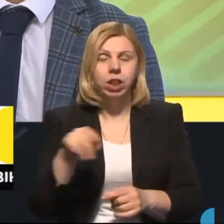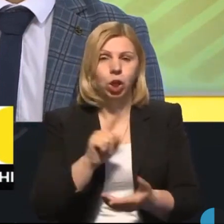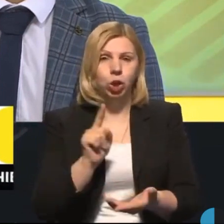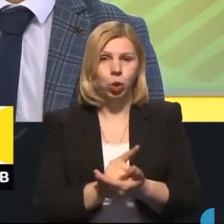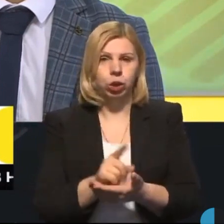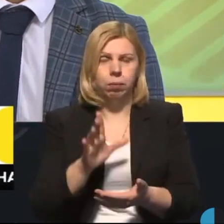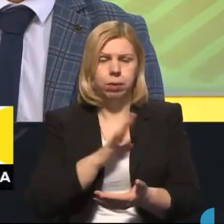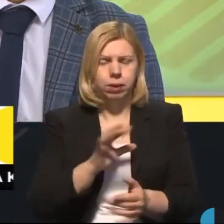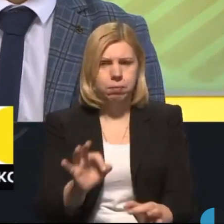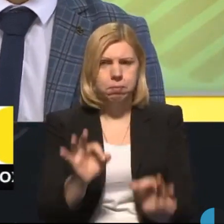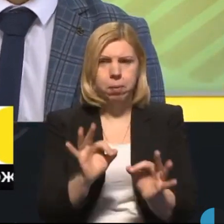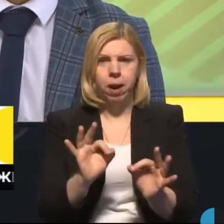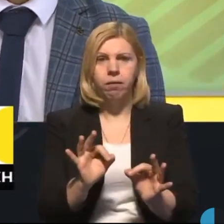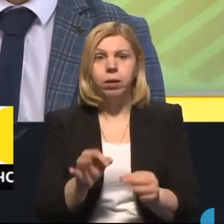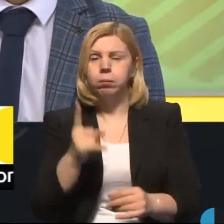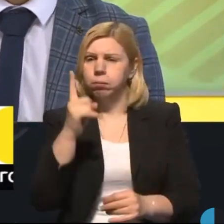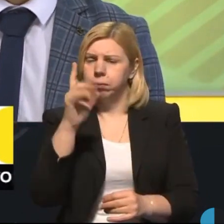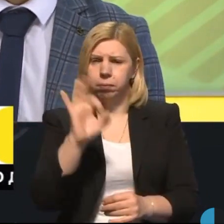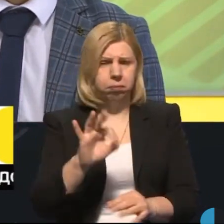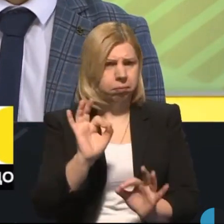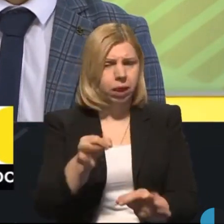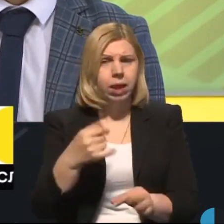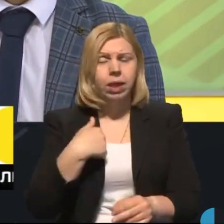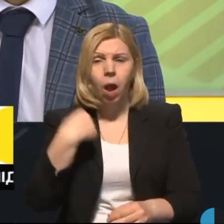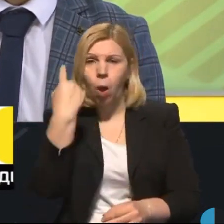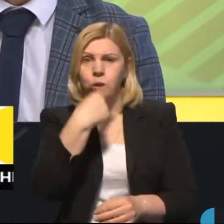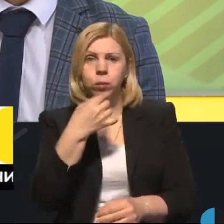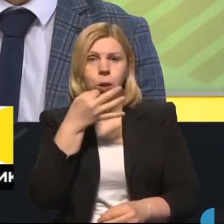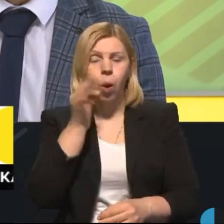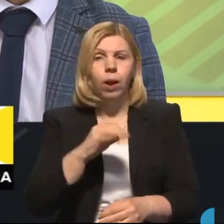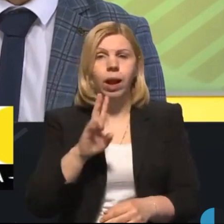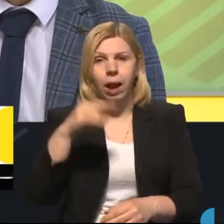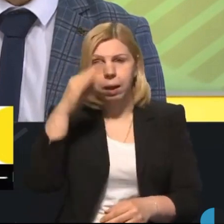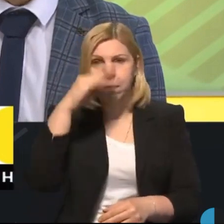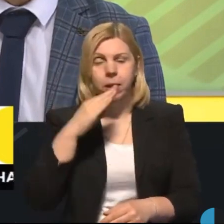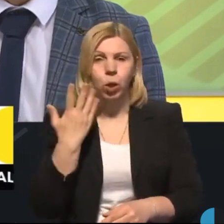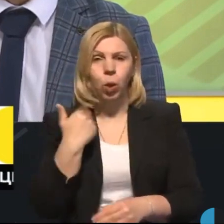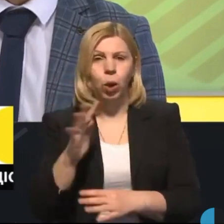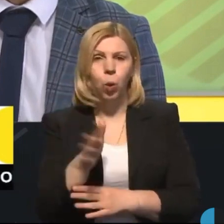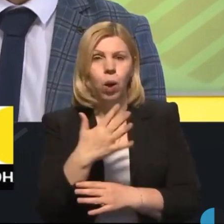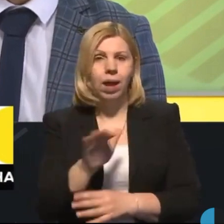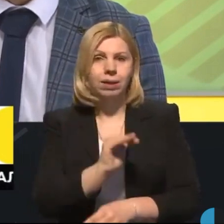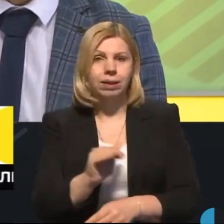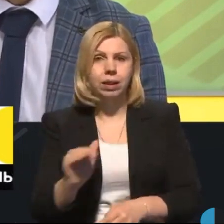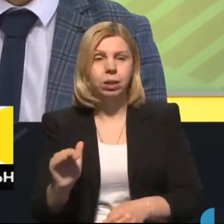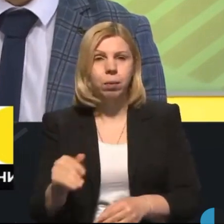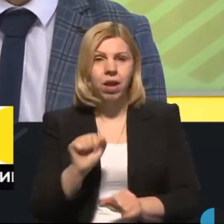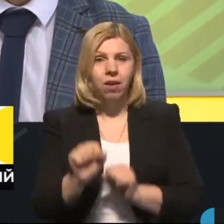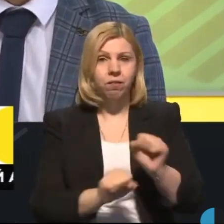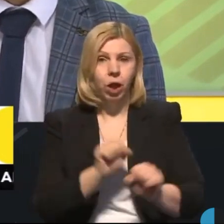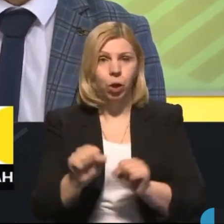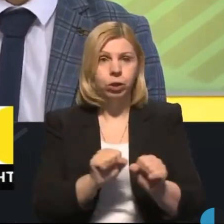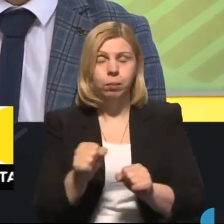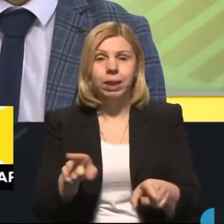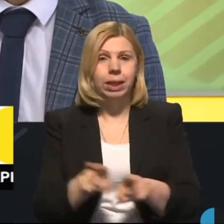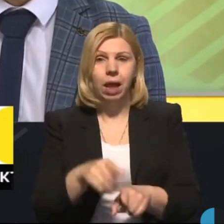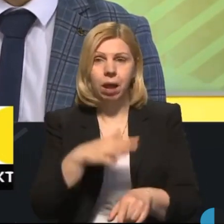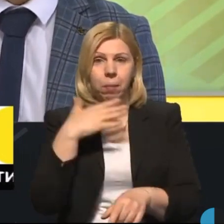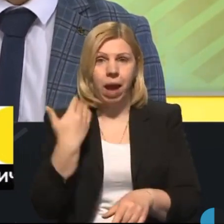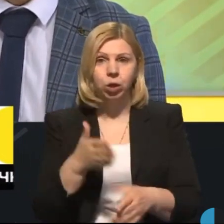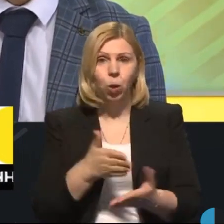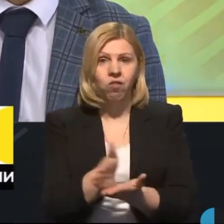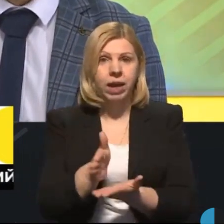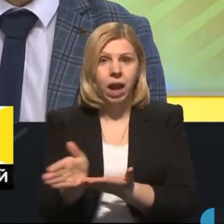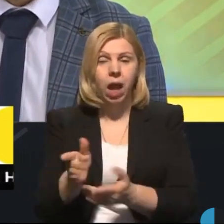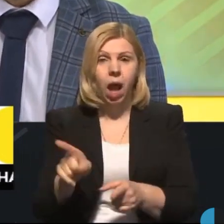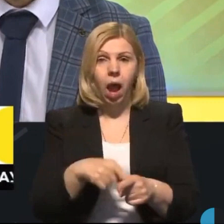бути виважено. 100%. Просто я з особистого досвіду, як батько, коли гуляю з дітьми, то у велосипедистів не так багато варіантів